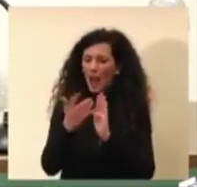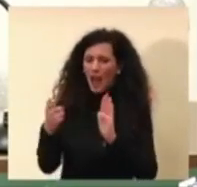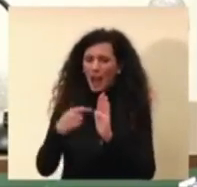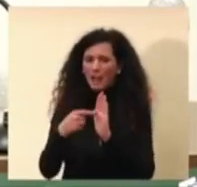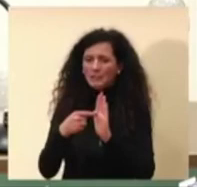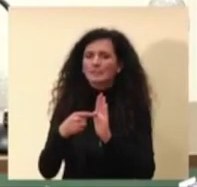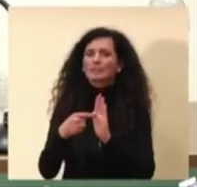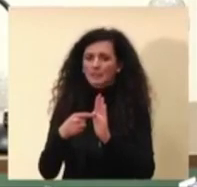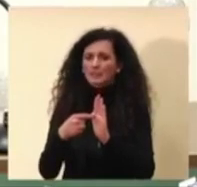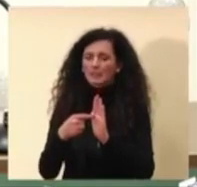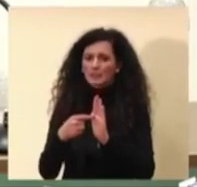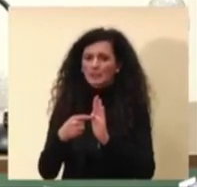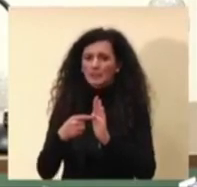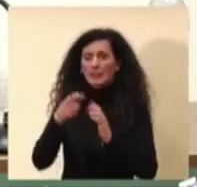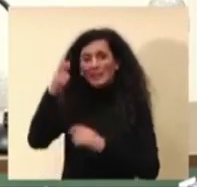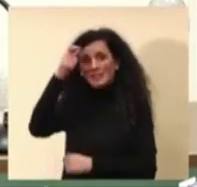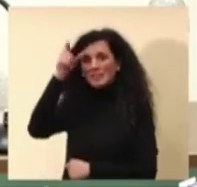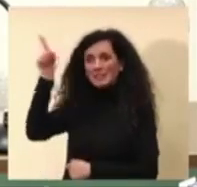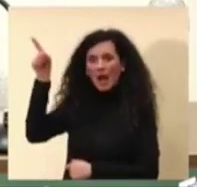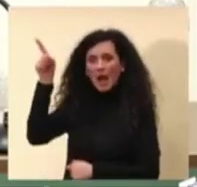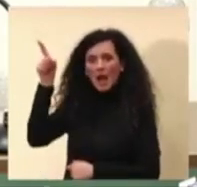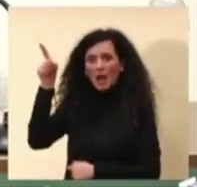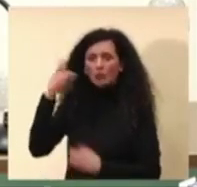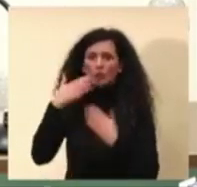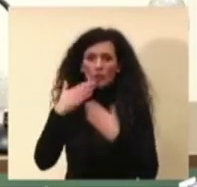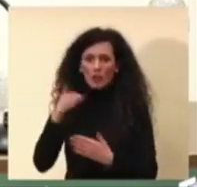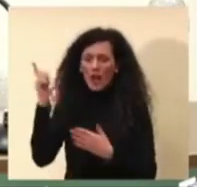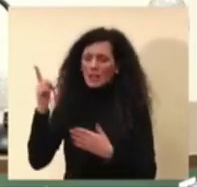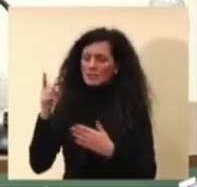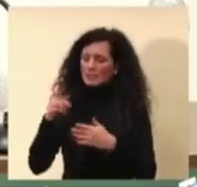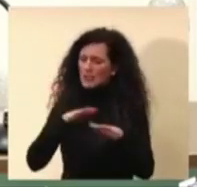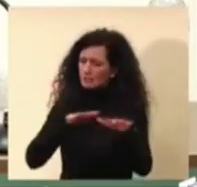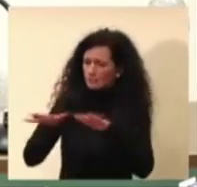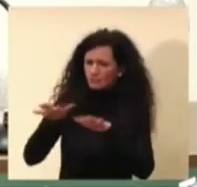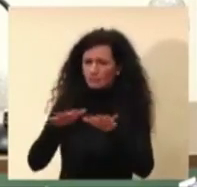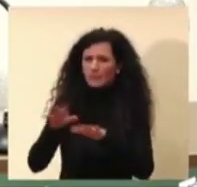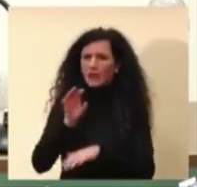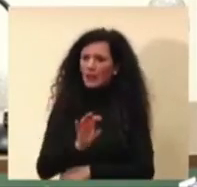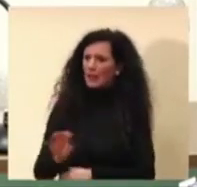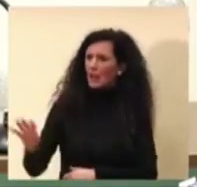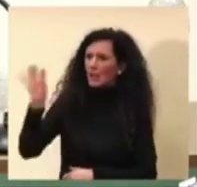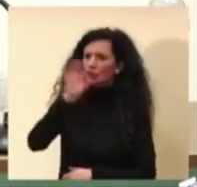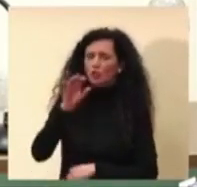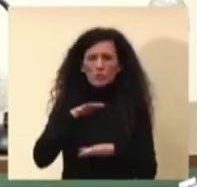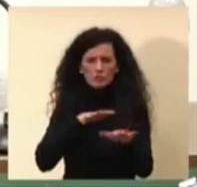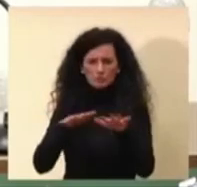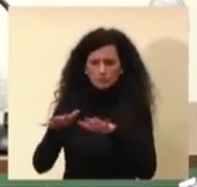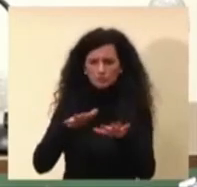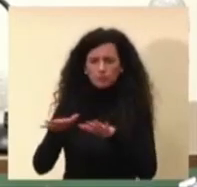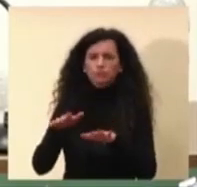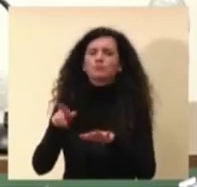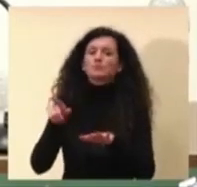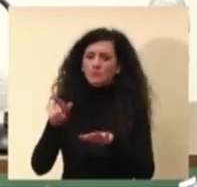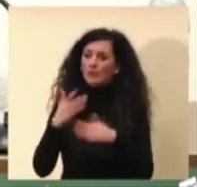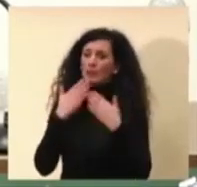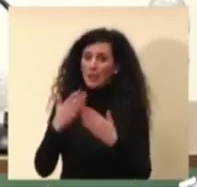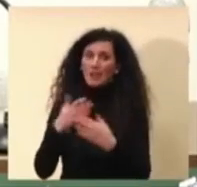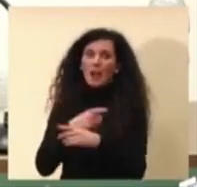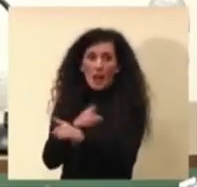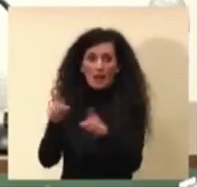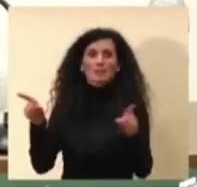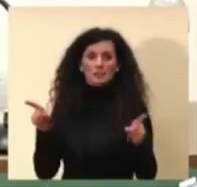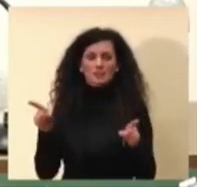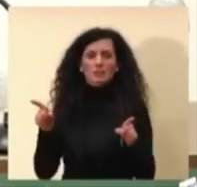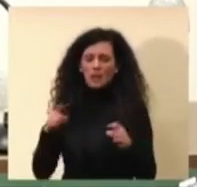organizzativa dello Stato e delle regioni si è dimostrata al momento in grado di